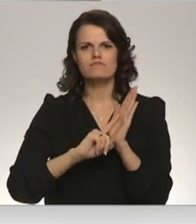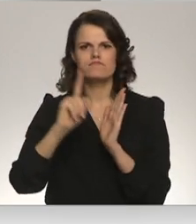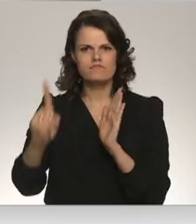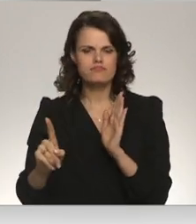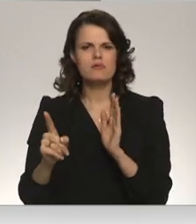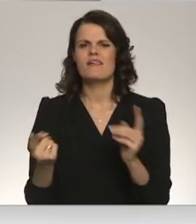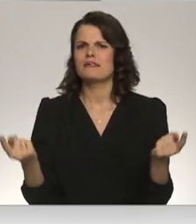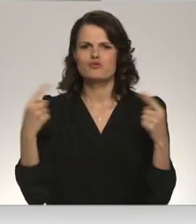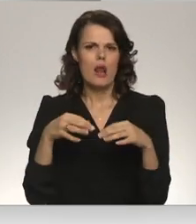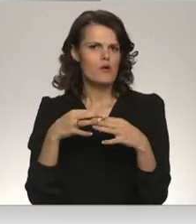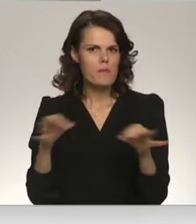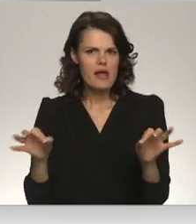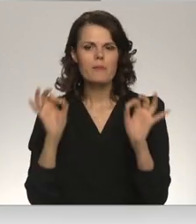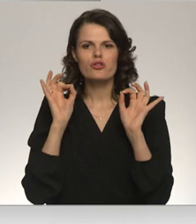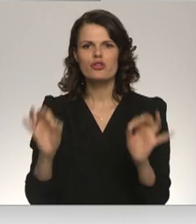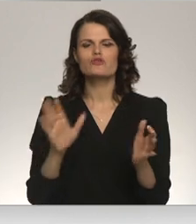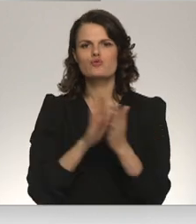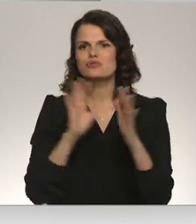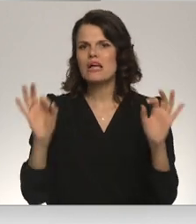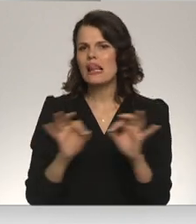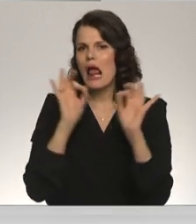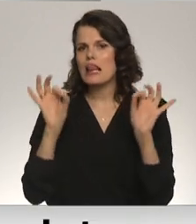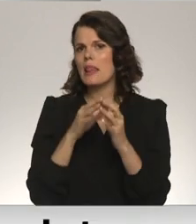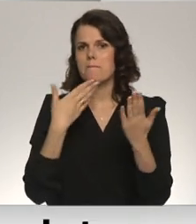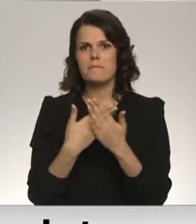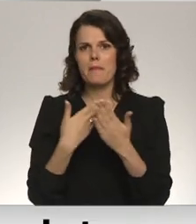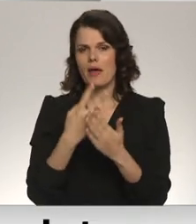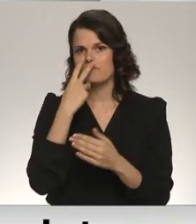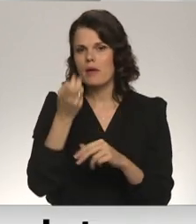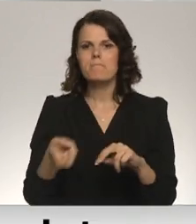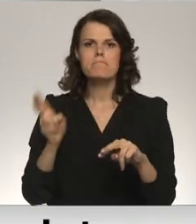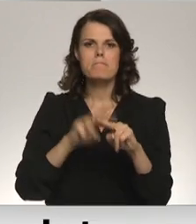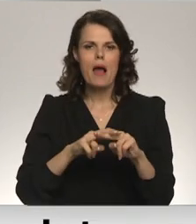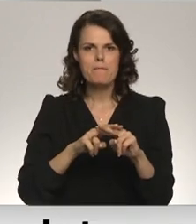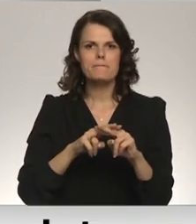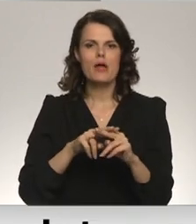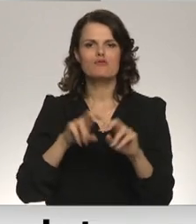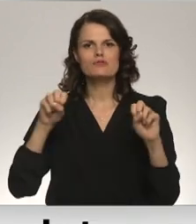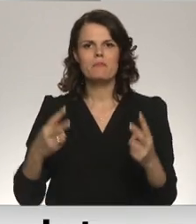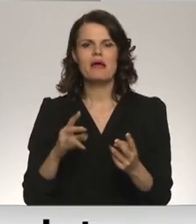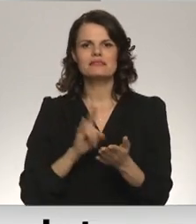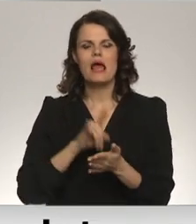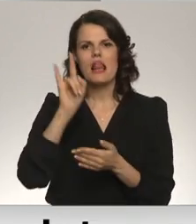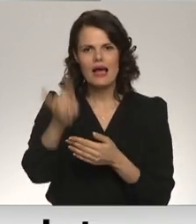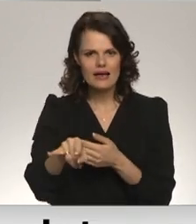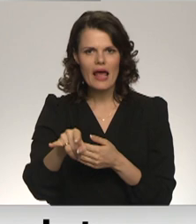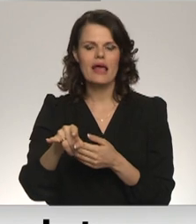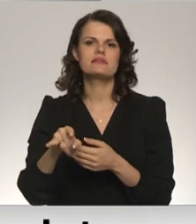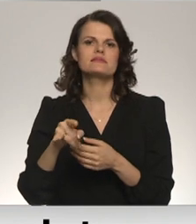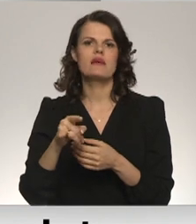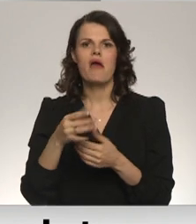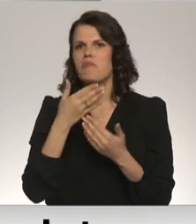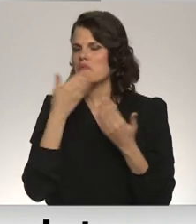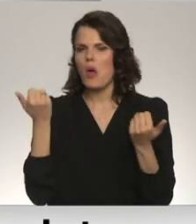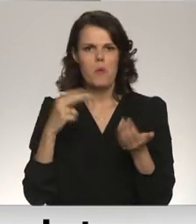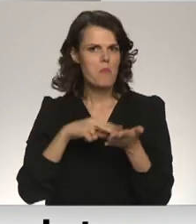pieejam visu laiku. Tieši uz lieldienām, ja mēs paskatāmies, papildus šiem iepriekšu plānotījiem nav